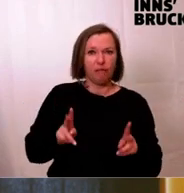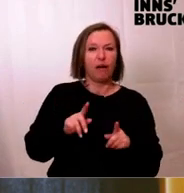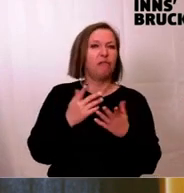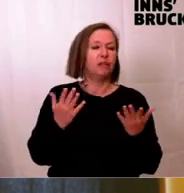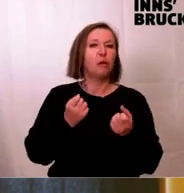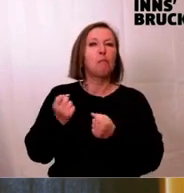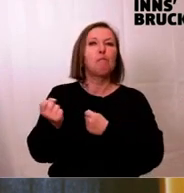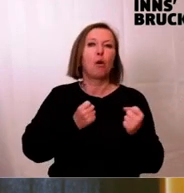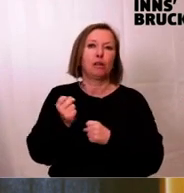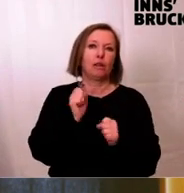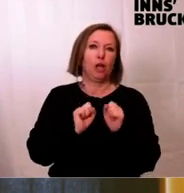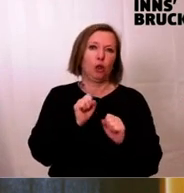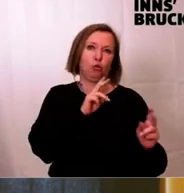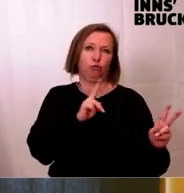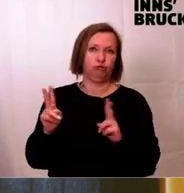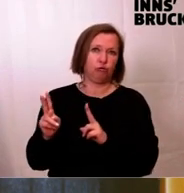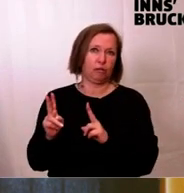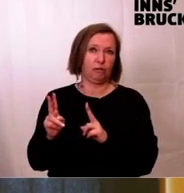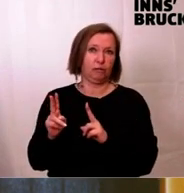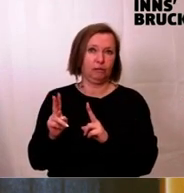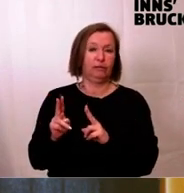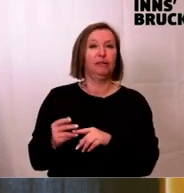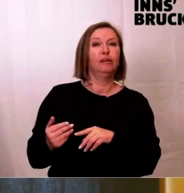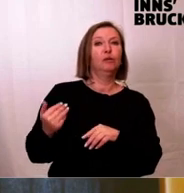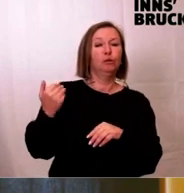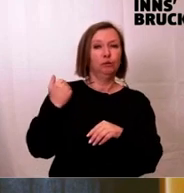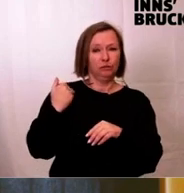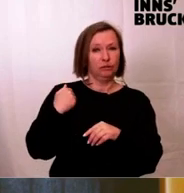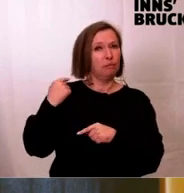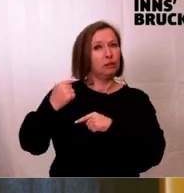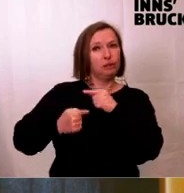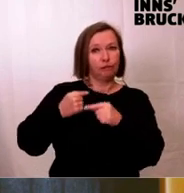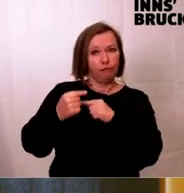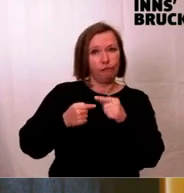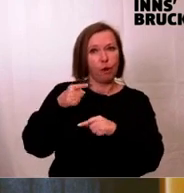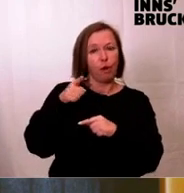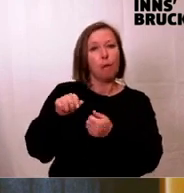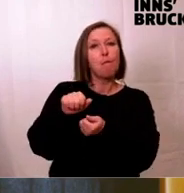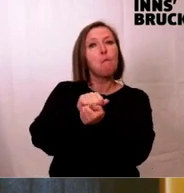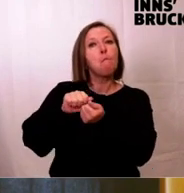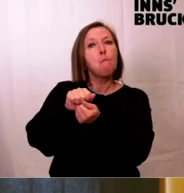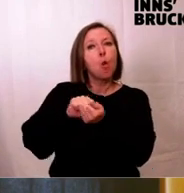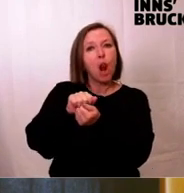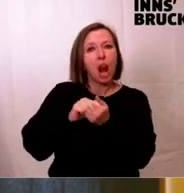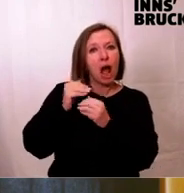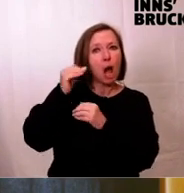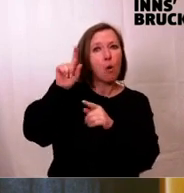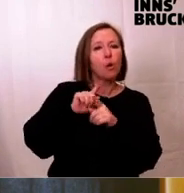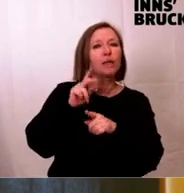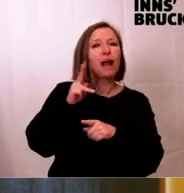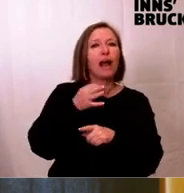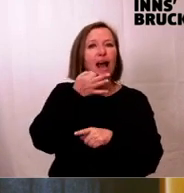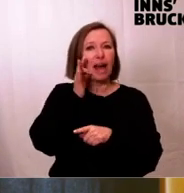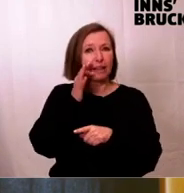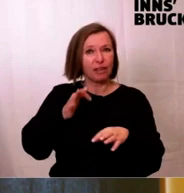Und was waren nachher die Erfolge des Klimanotstandes, Herr Bürgermeister? Am Junnbiedel oben in Mühlau oder außen in Kranewitten hast du die